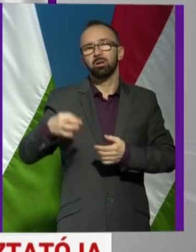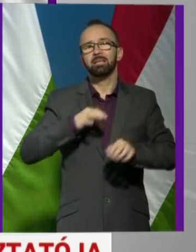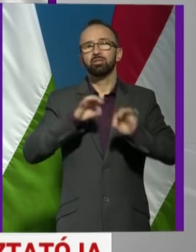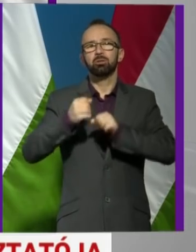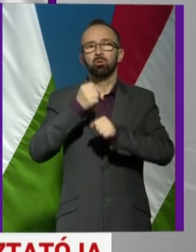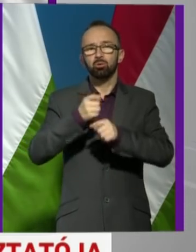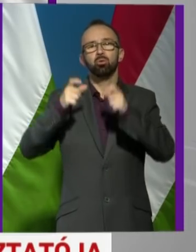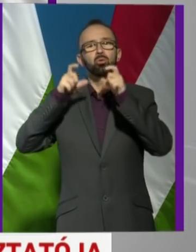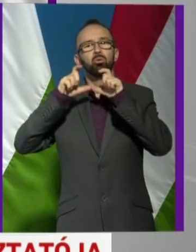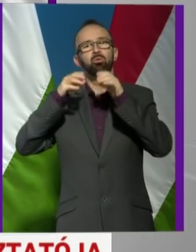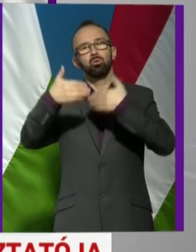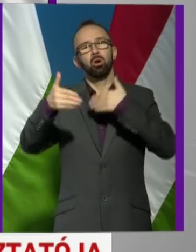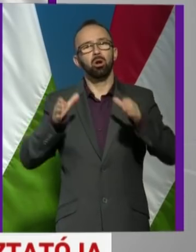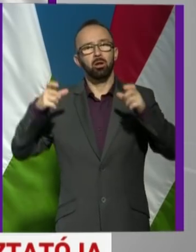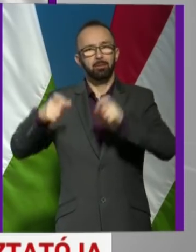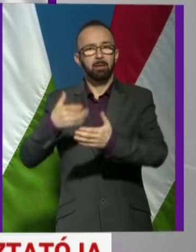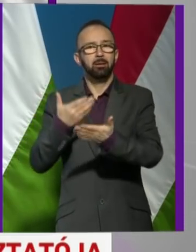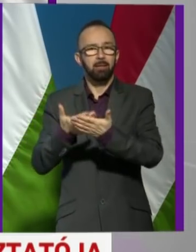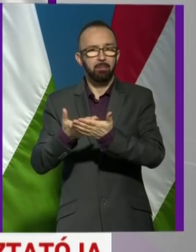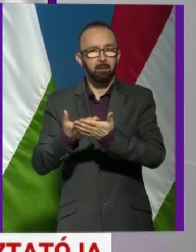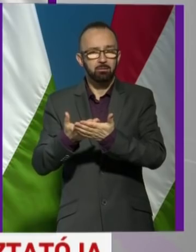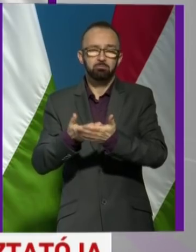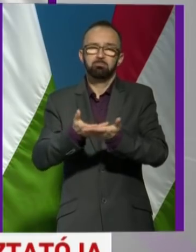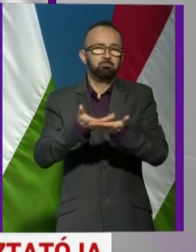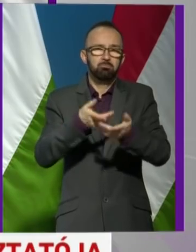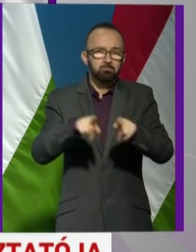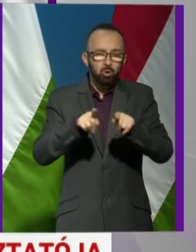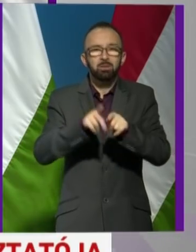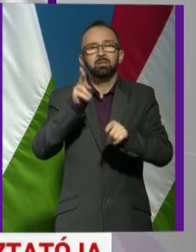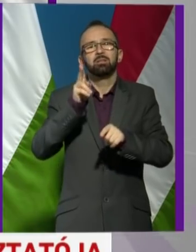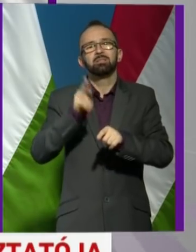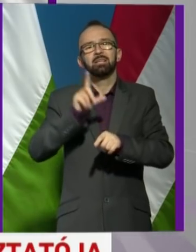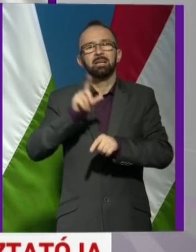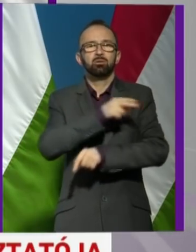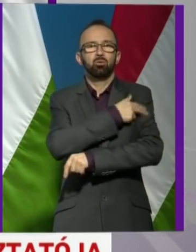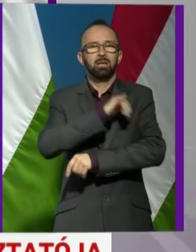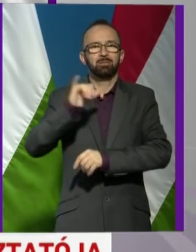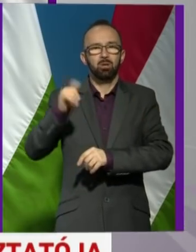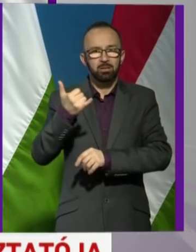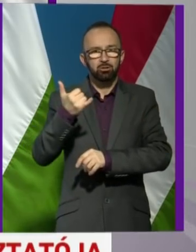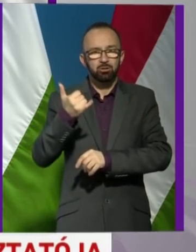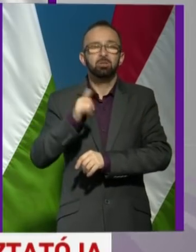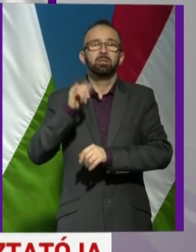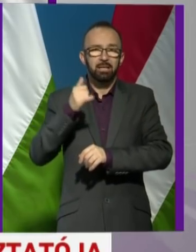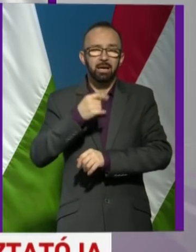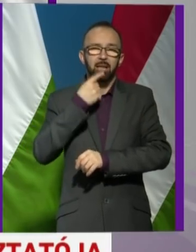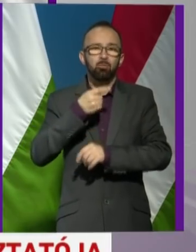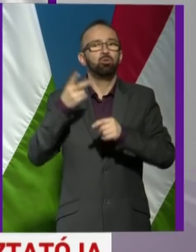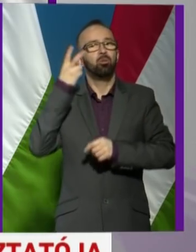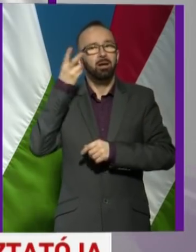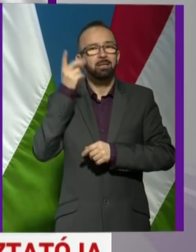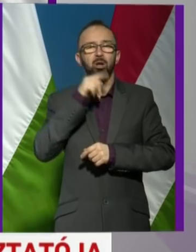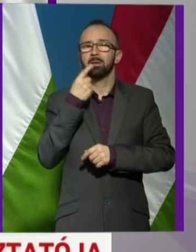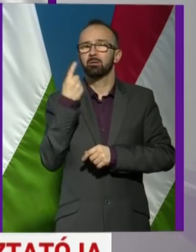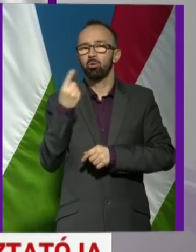egészségügyi dolgozók. Mint ahogy ez szükségessé vált a Szent László kórházban. Megerősítem a hírt,